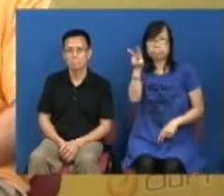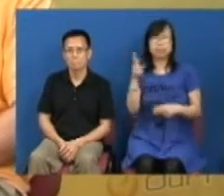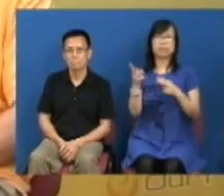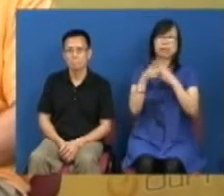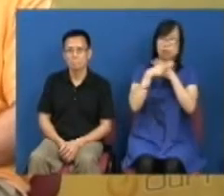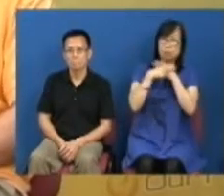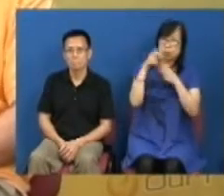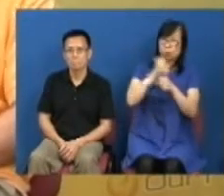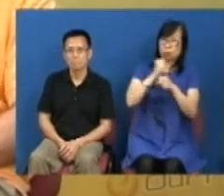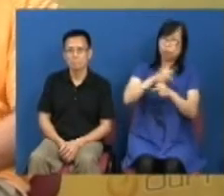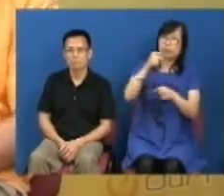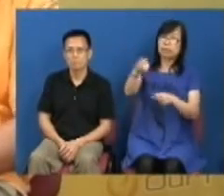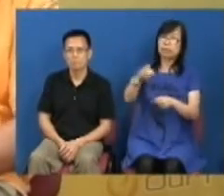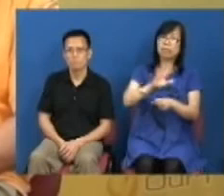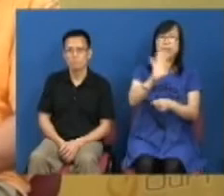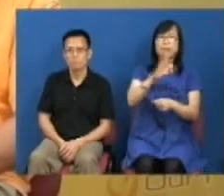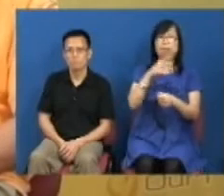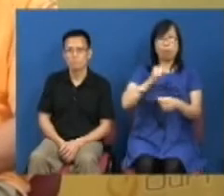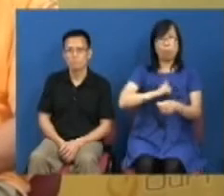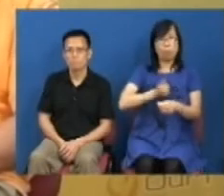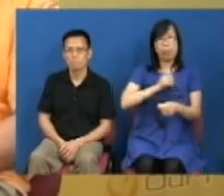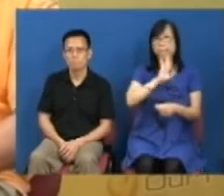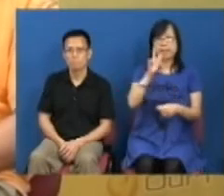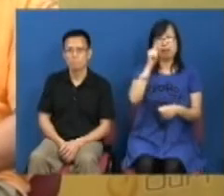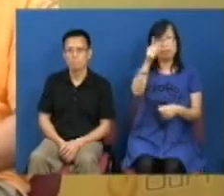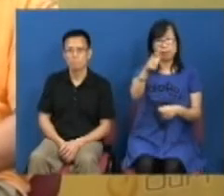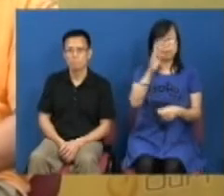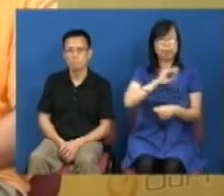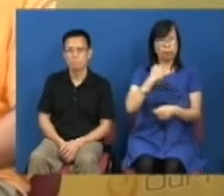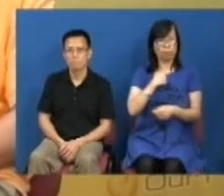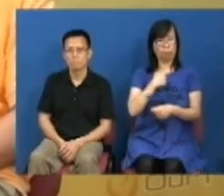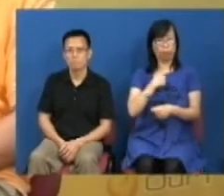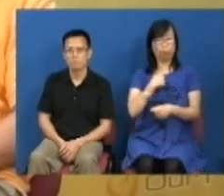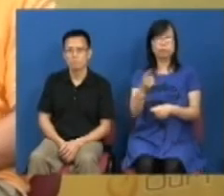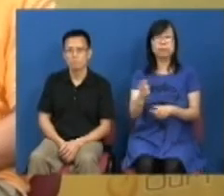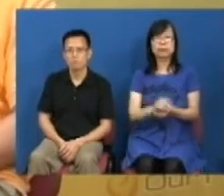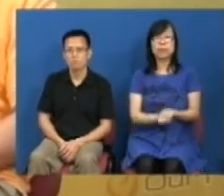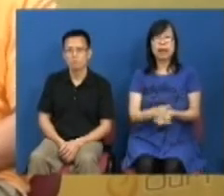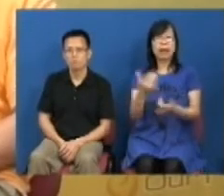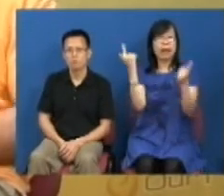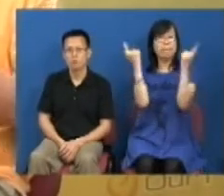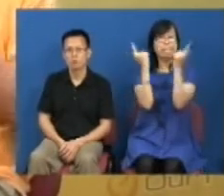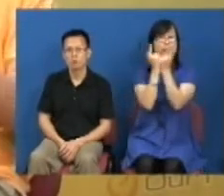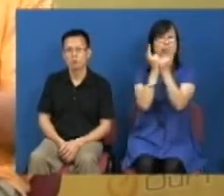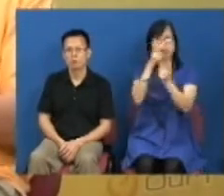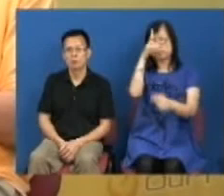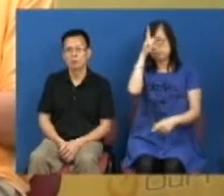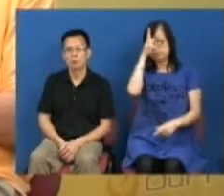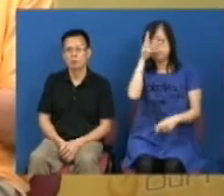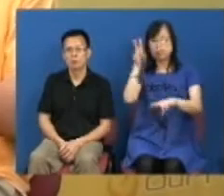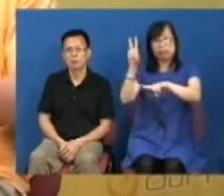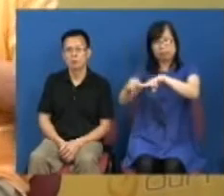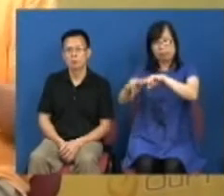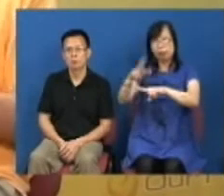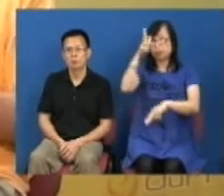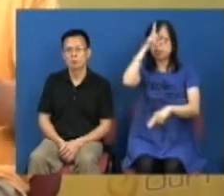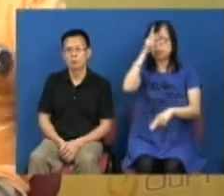做好这份工作而他的老板不是你和我不是香港七百万人而是北京政府或者是中央的领导人